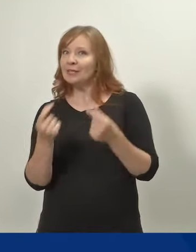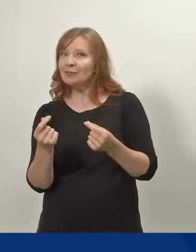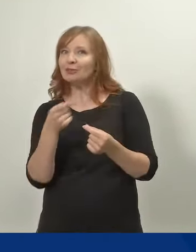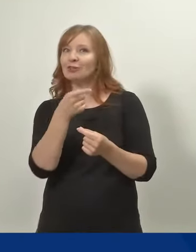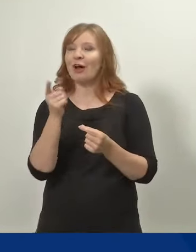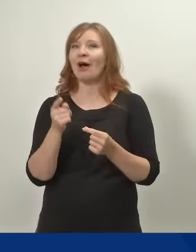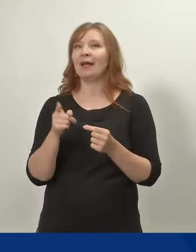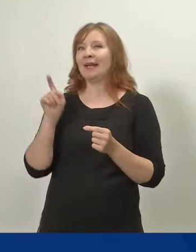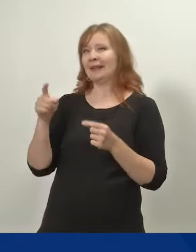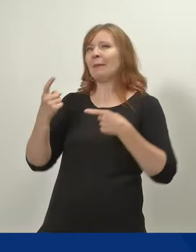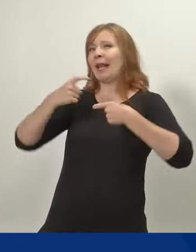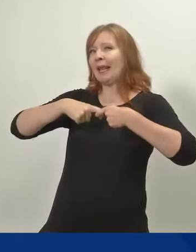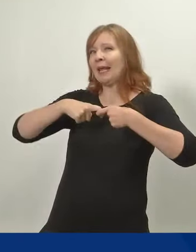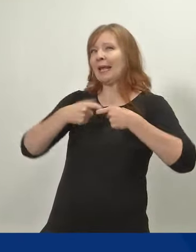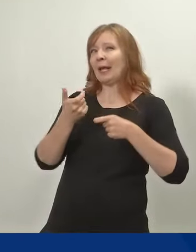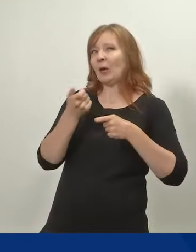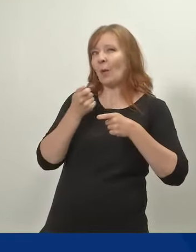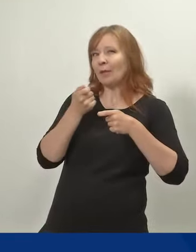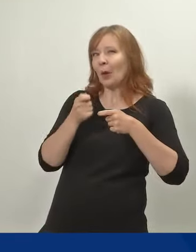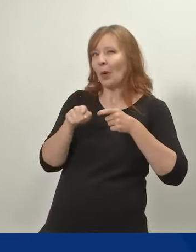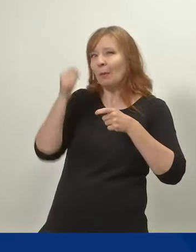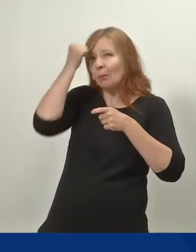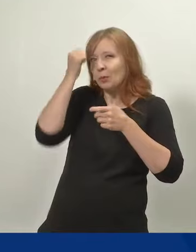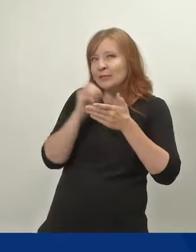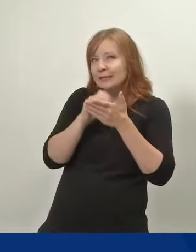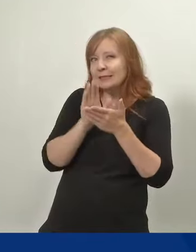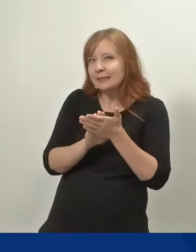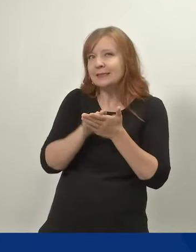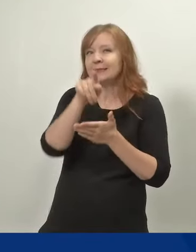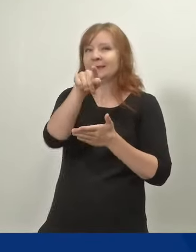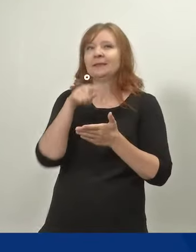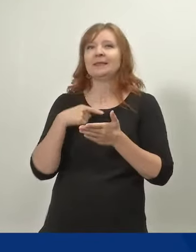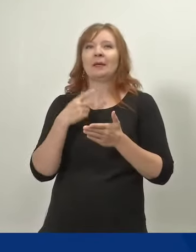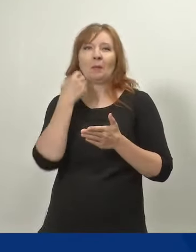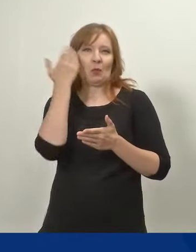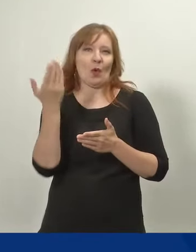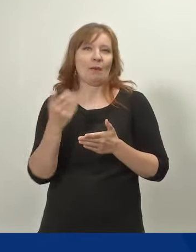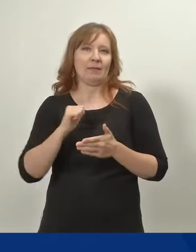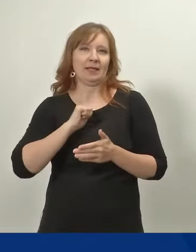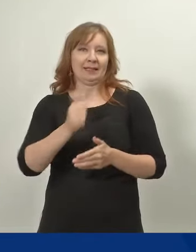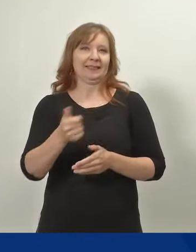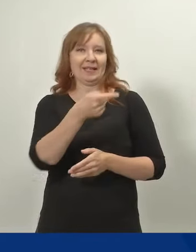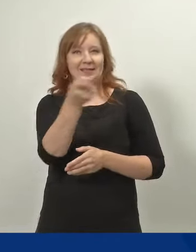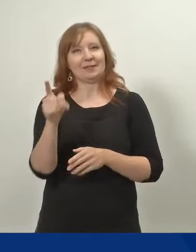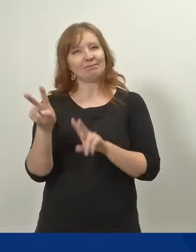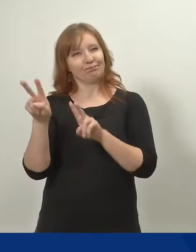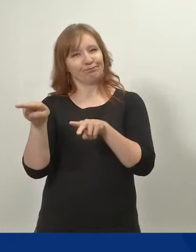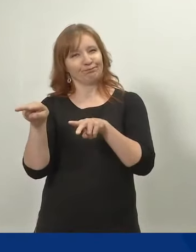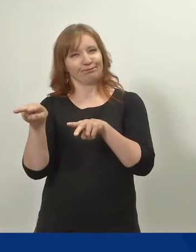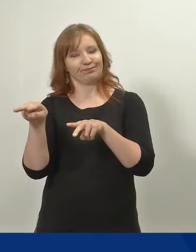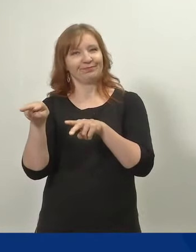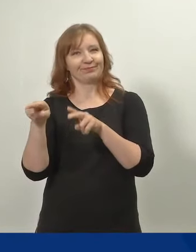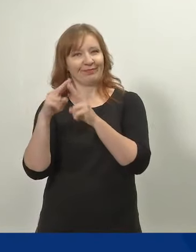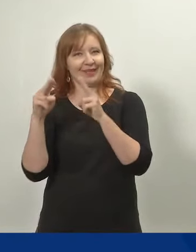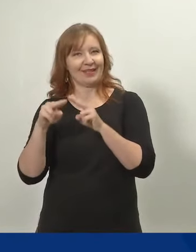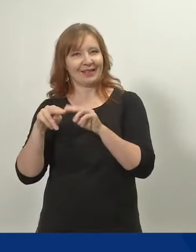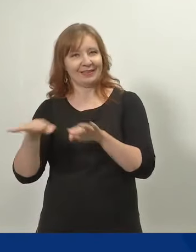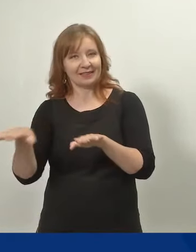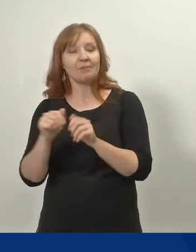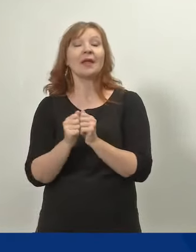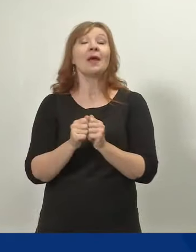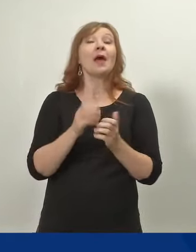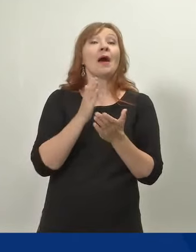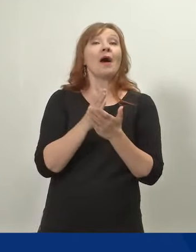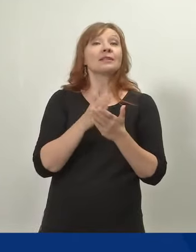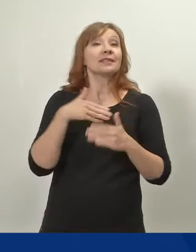kopioimaan linkin ja käymään katsomassa sitä itsenäisesti netistä. Mutta siirrymme sitten asiassa eteenpäin ja